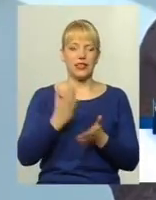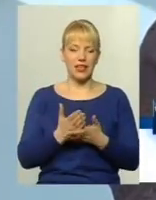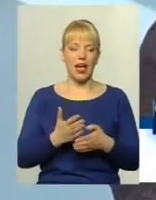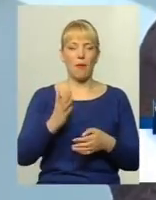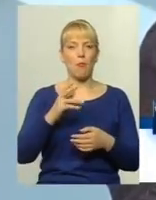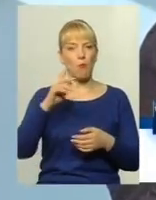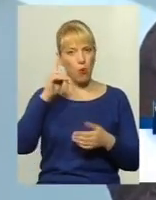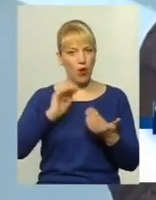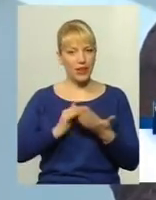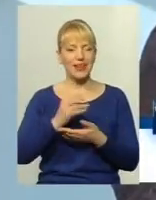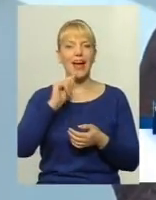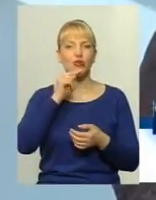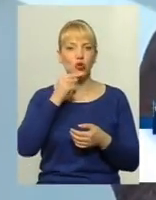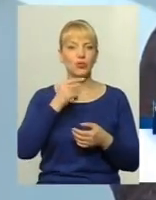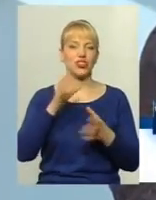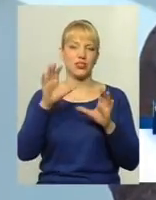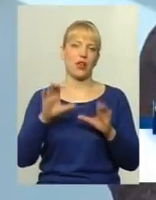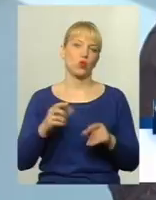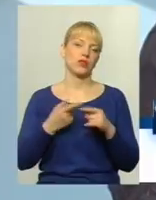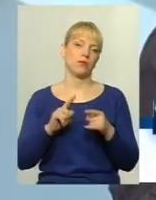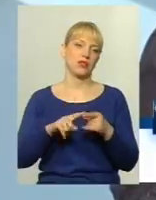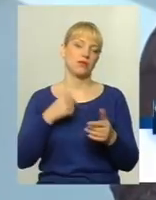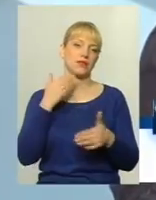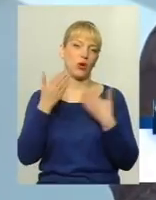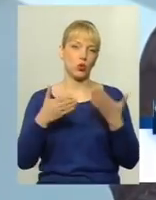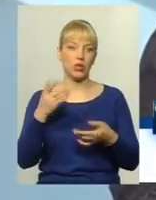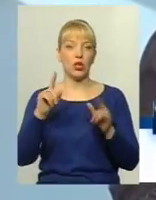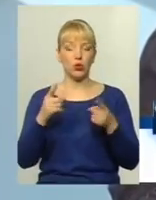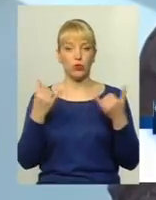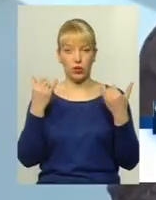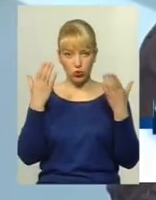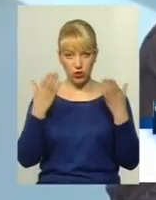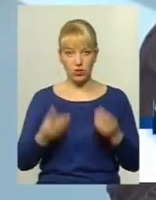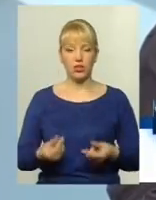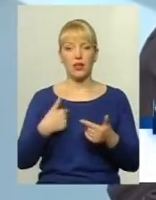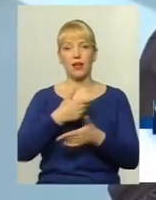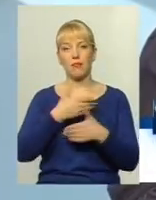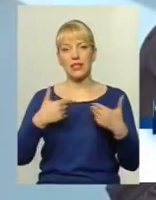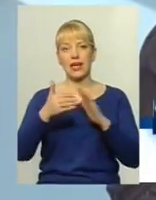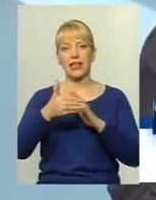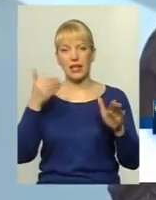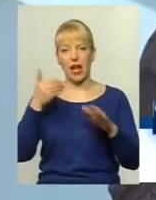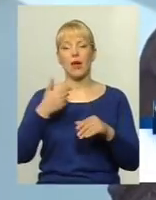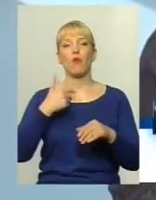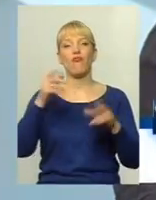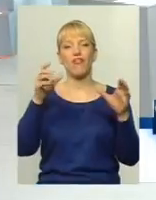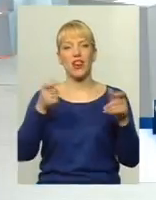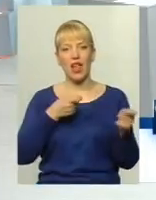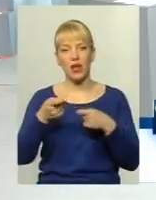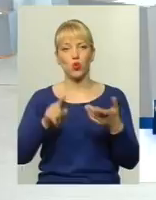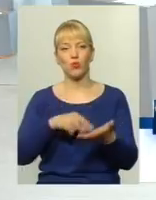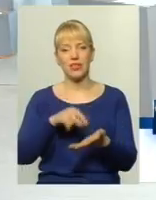Є економічні закони І всі ми звернулися, все цим сказав Тому на сьогоднішній день ми закладаємо владу Міста Хмельницькому